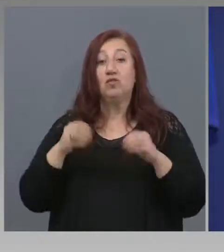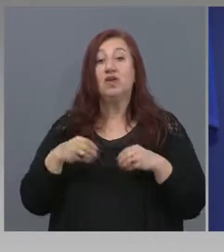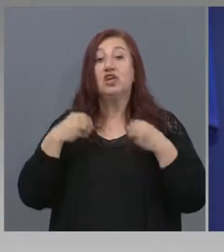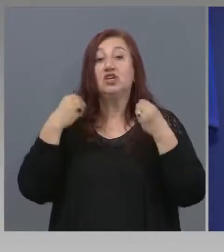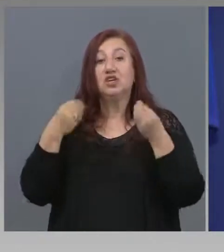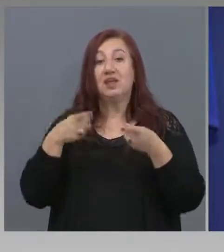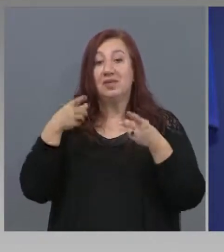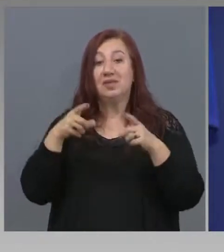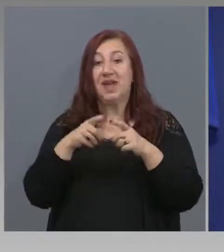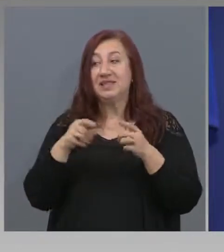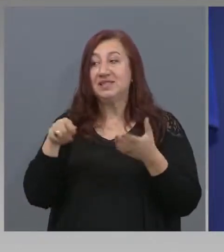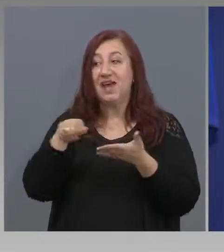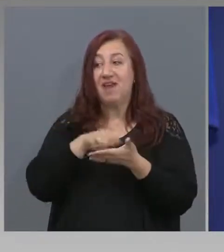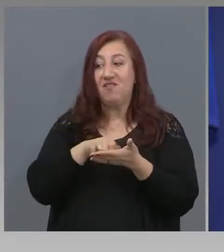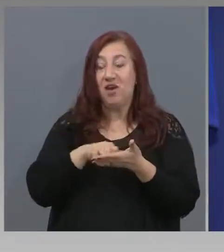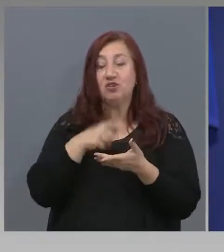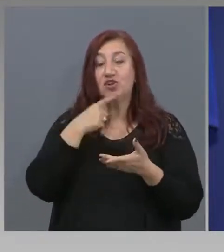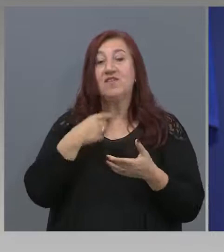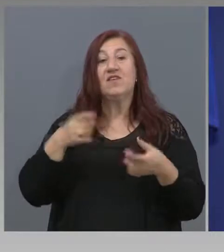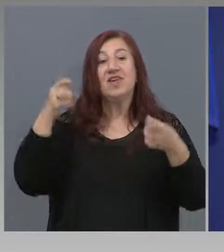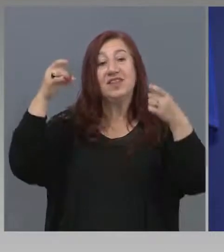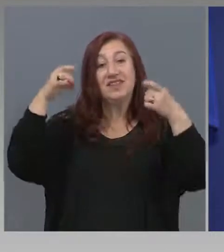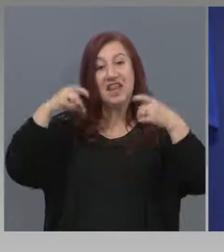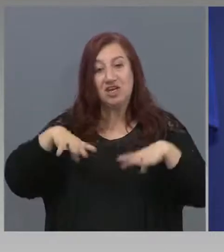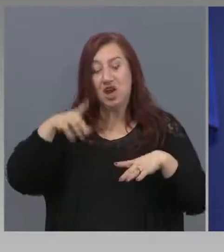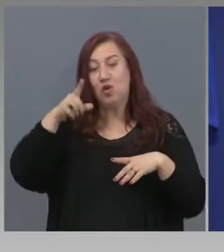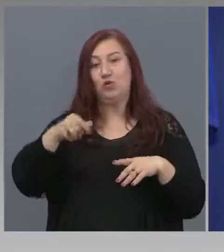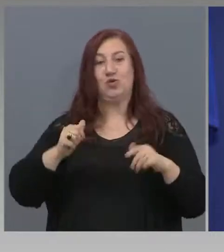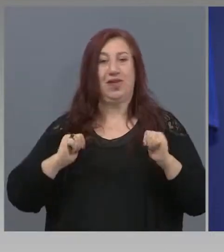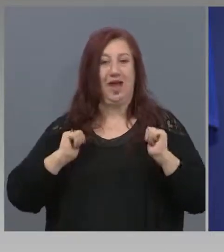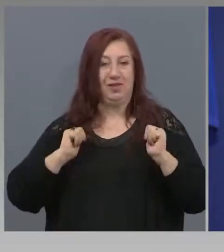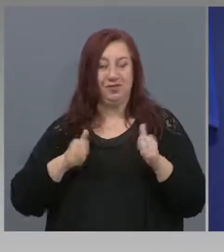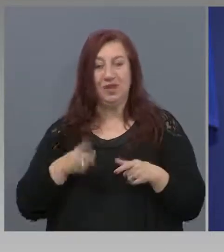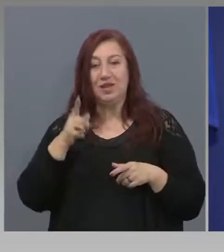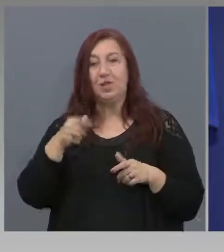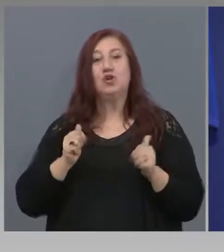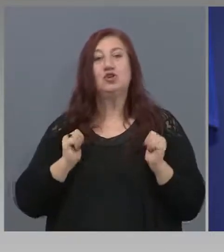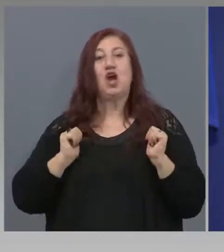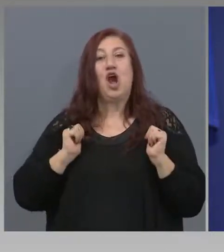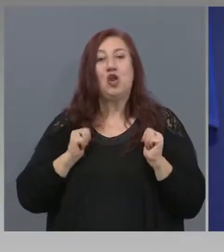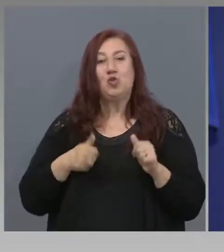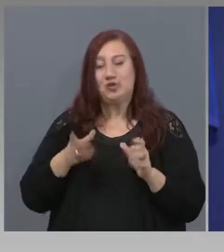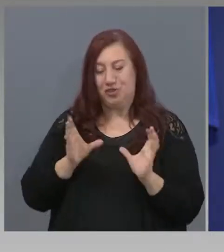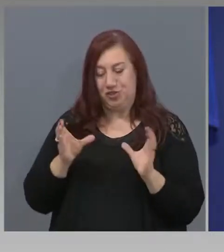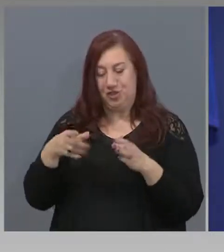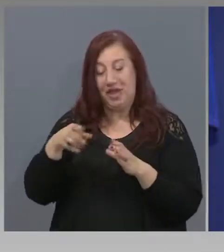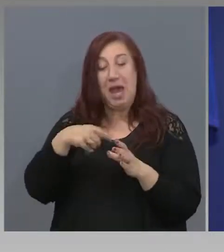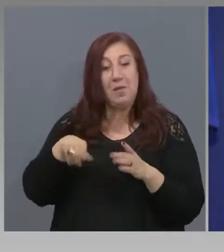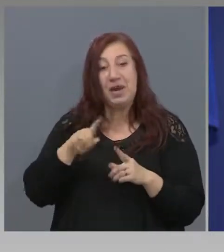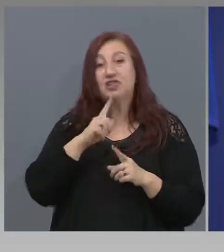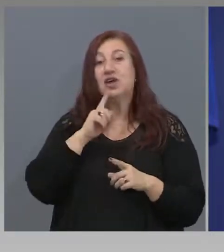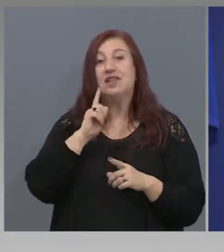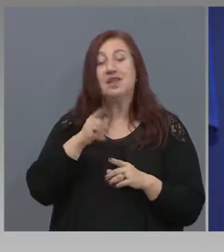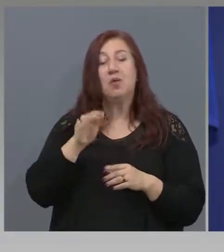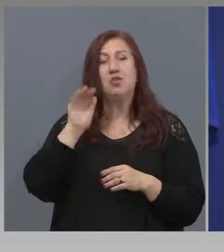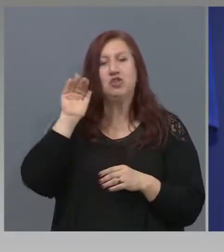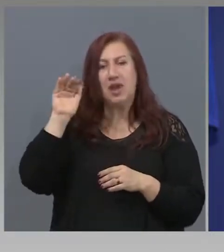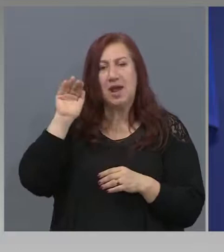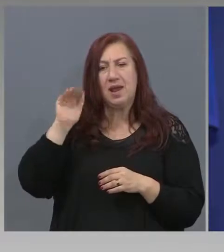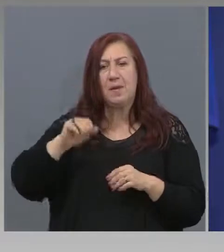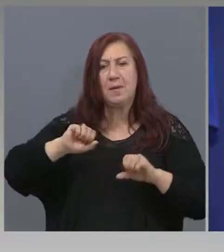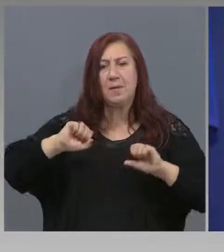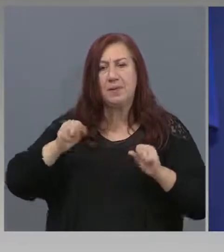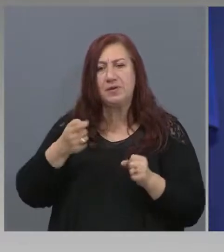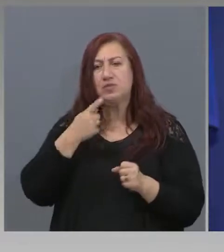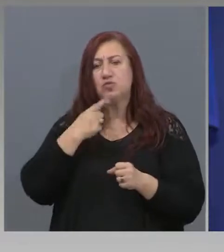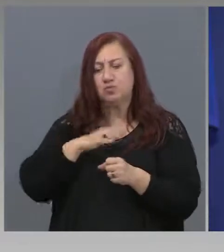началото на този сезон, така че туристическия бранш да може бързо да бъде оплатнен, да